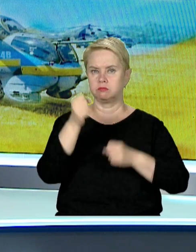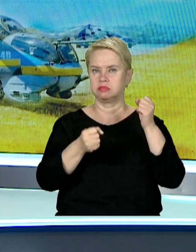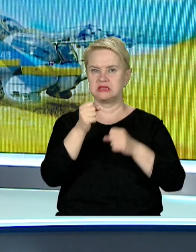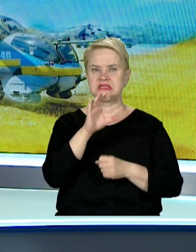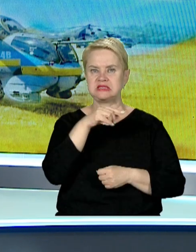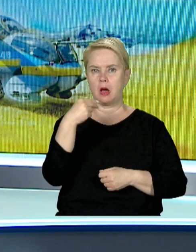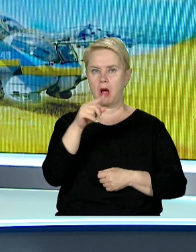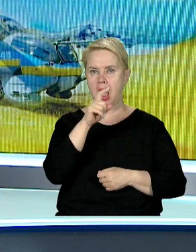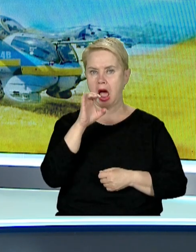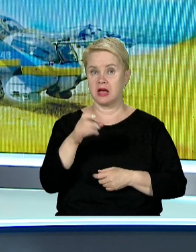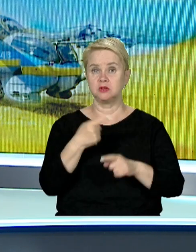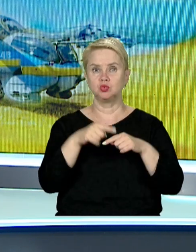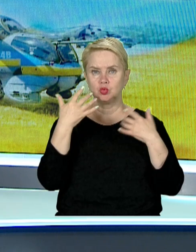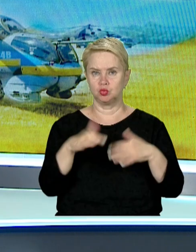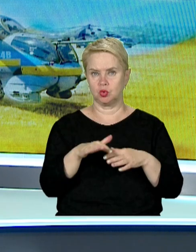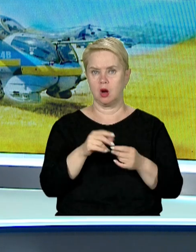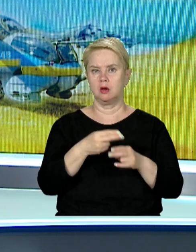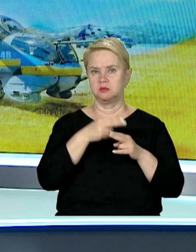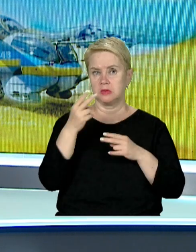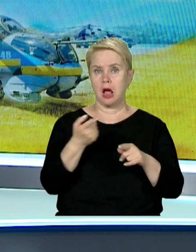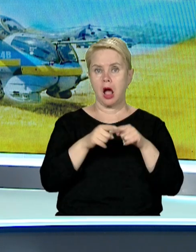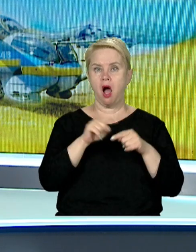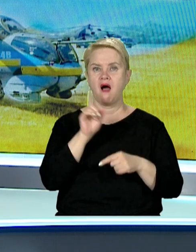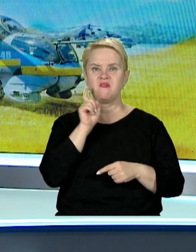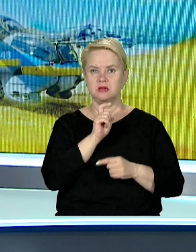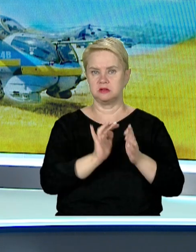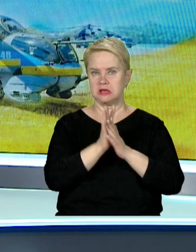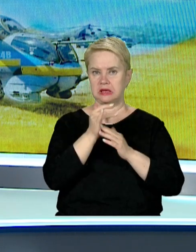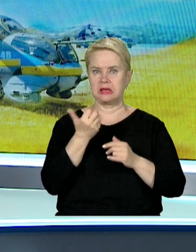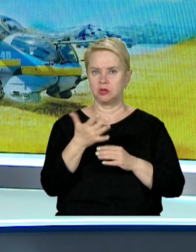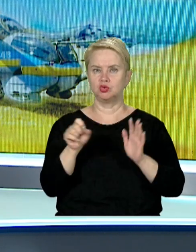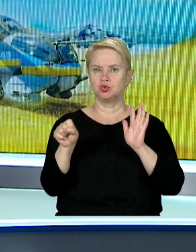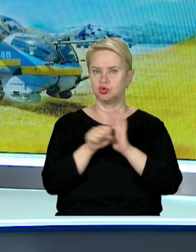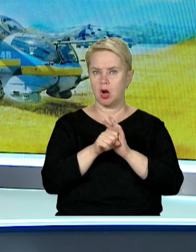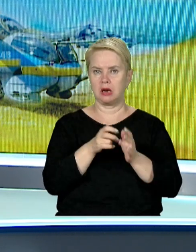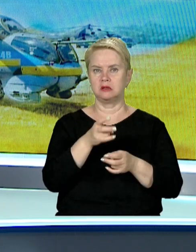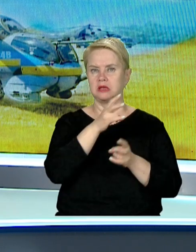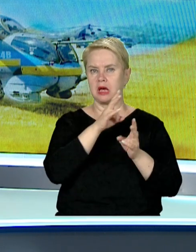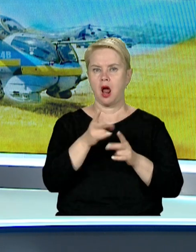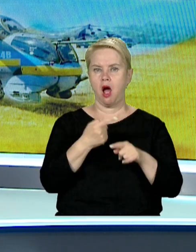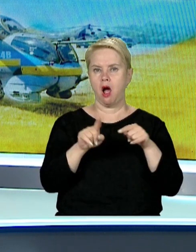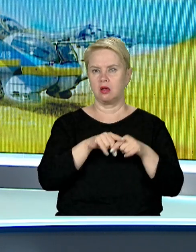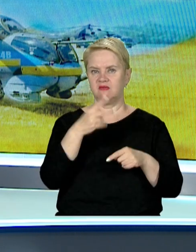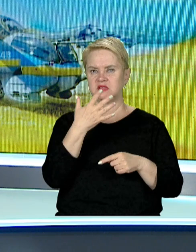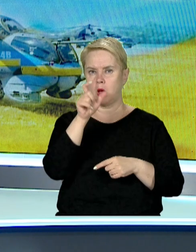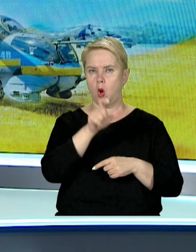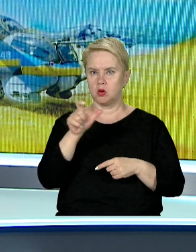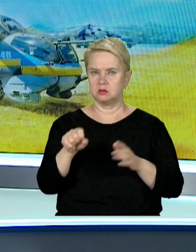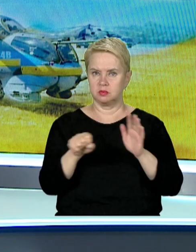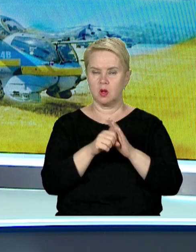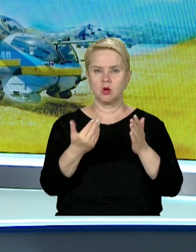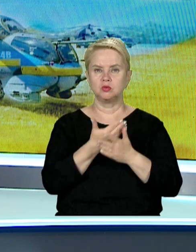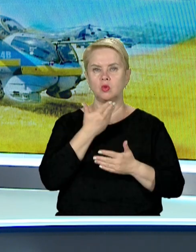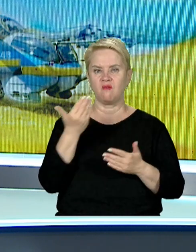Запорізької АЕС. За це вже поплатився. А у Вінниці зросла й кількість жертв теракту до 25 осіб. Останні